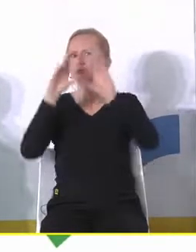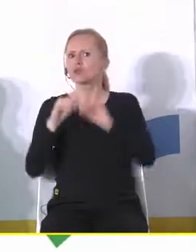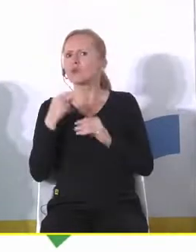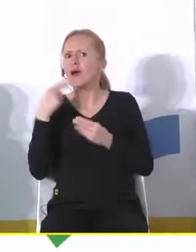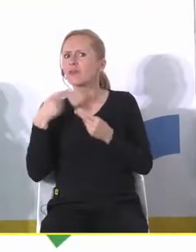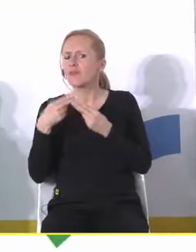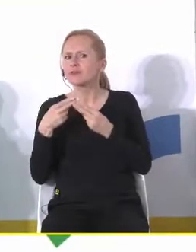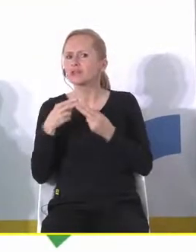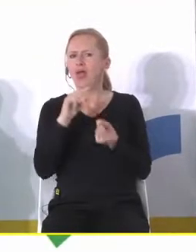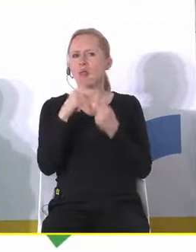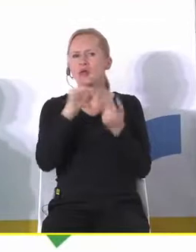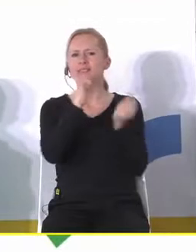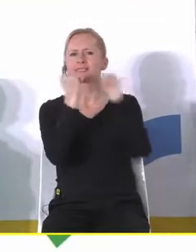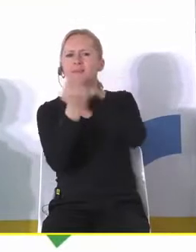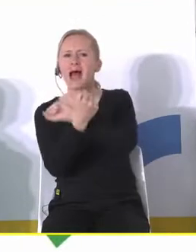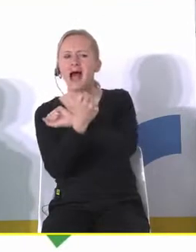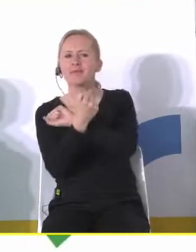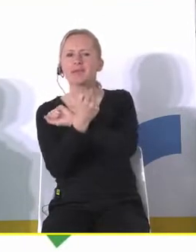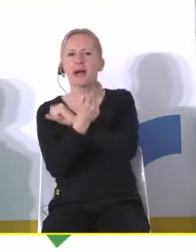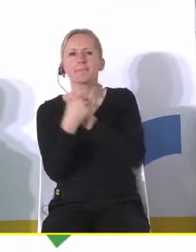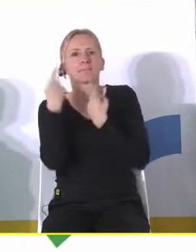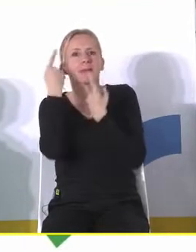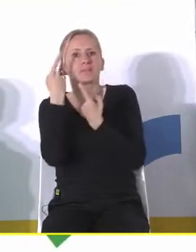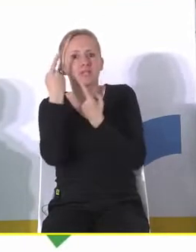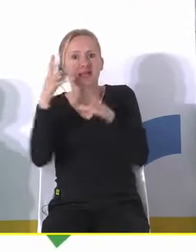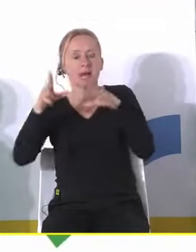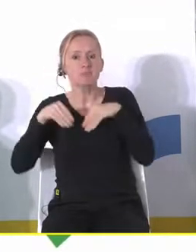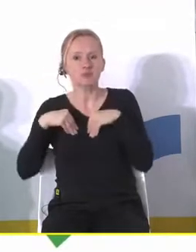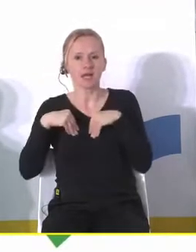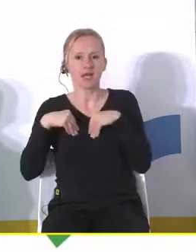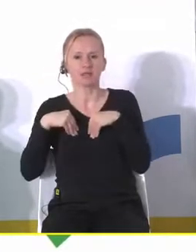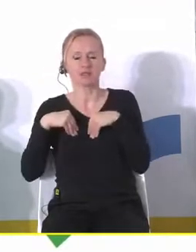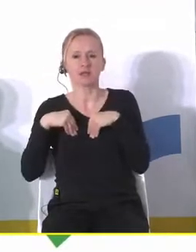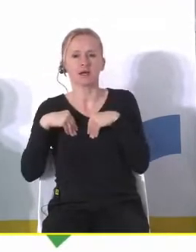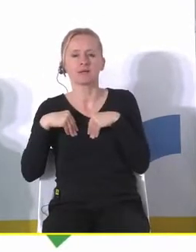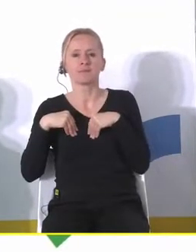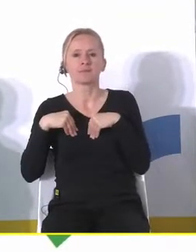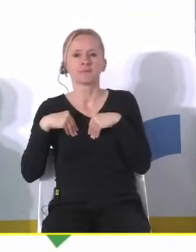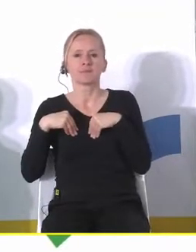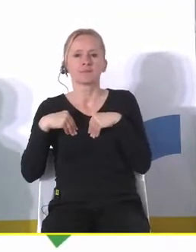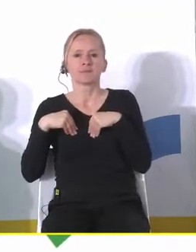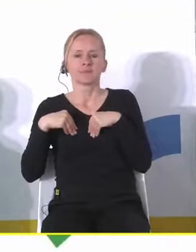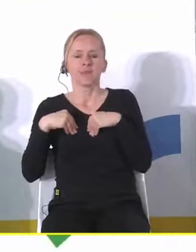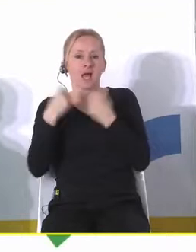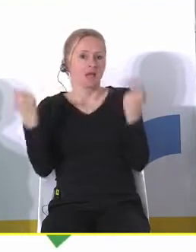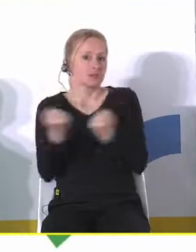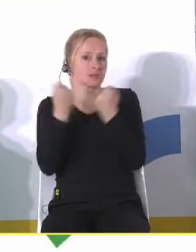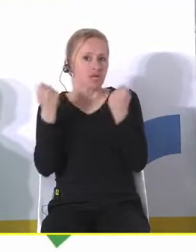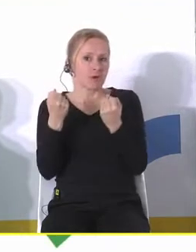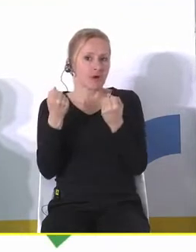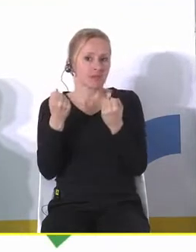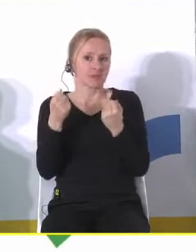zmiana trochę tego paradygmatu czy po prostu podejścia do do do działań które są